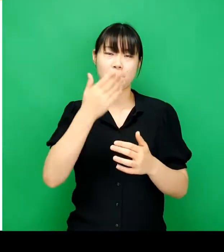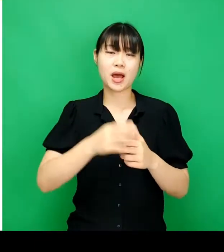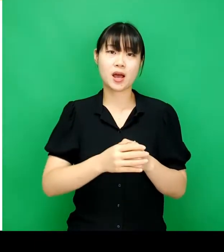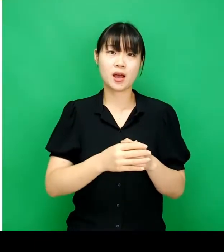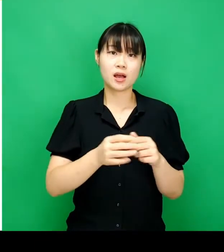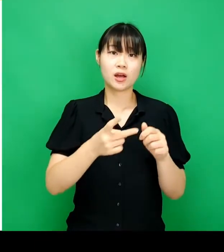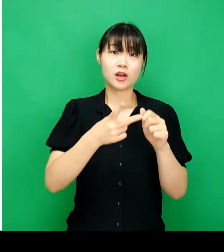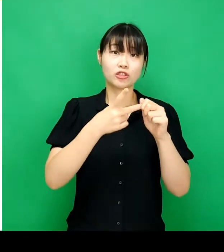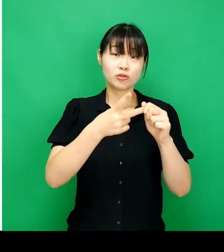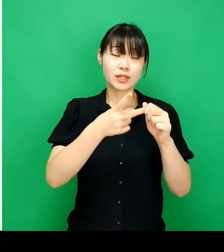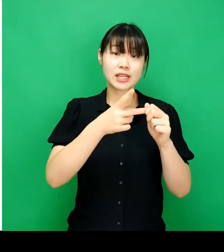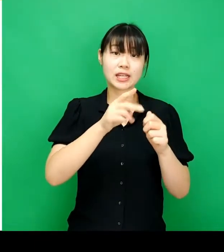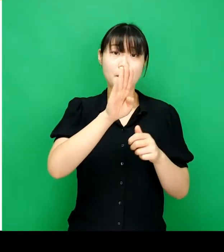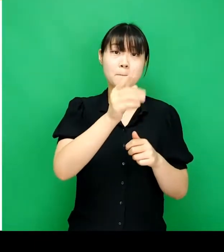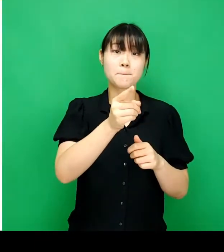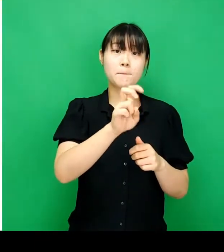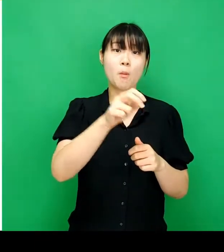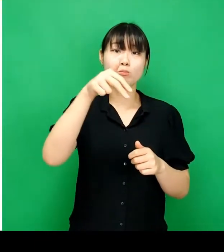선택할 수 있습니다.